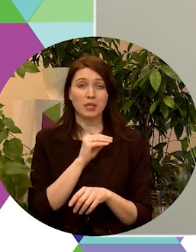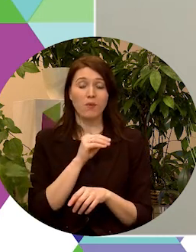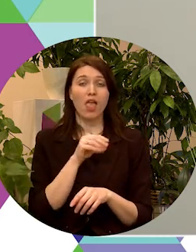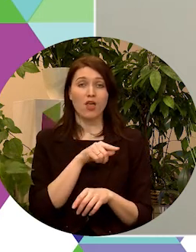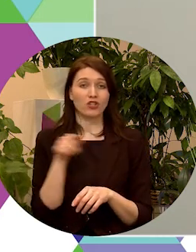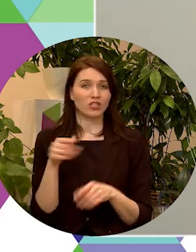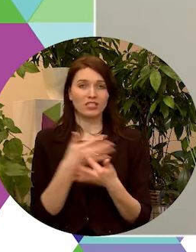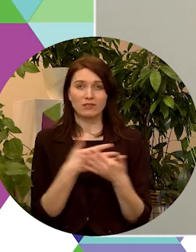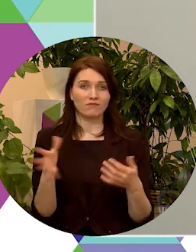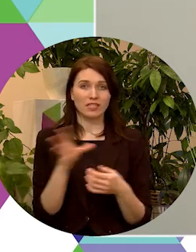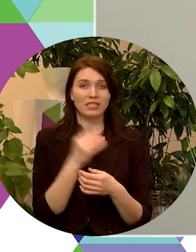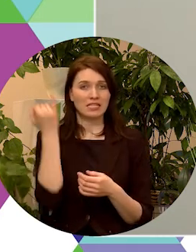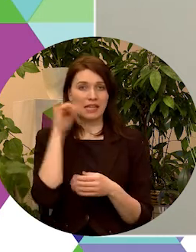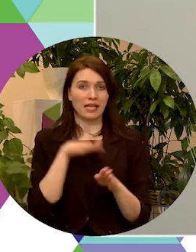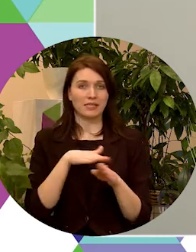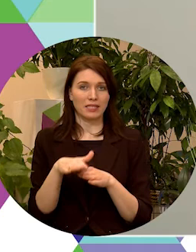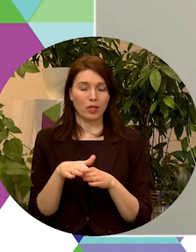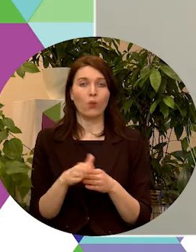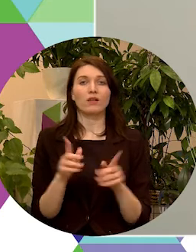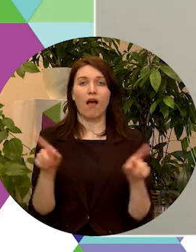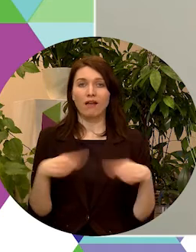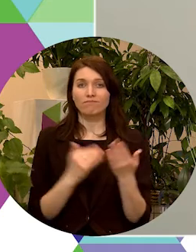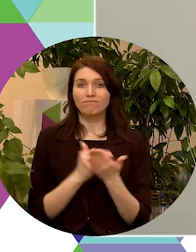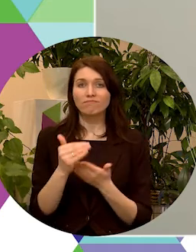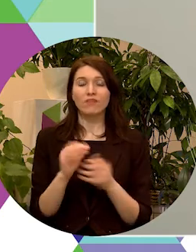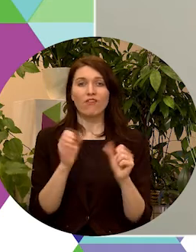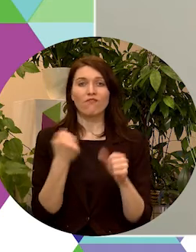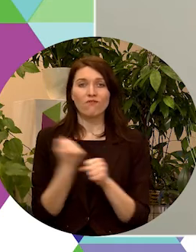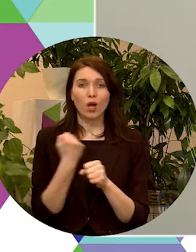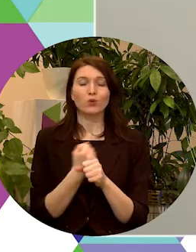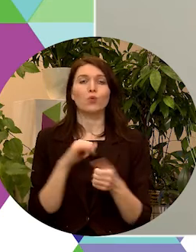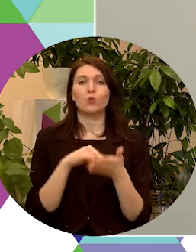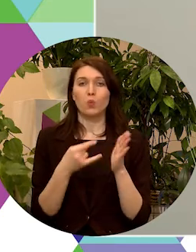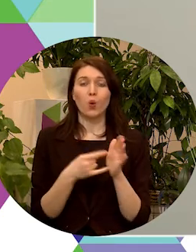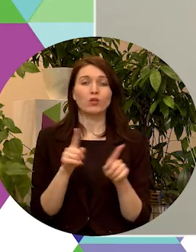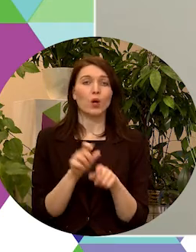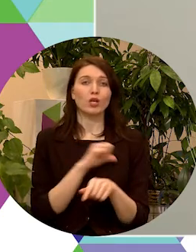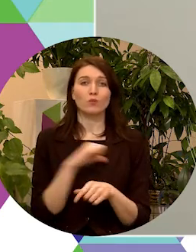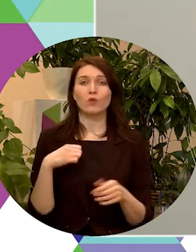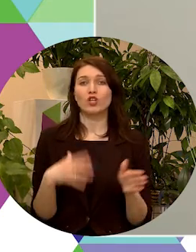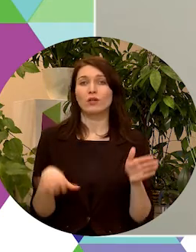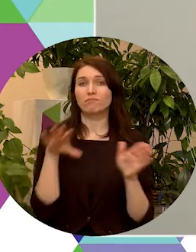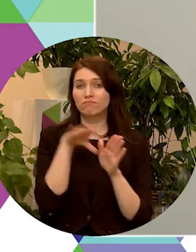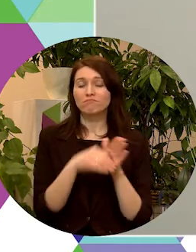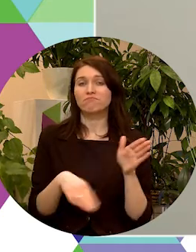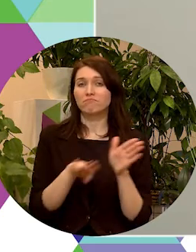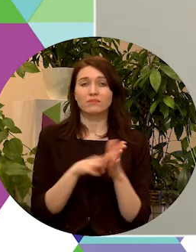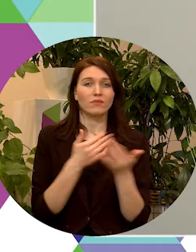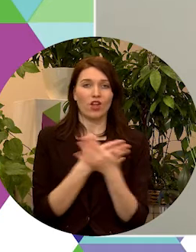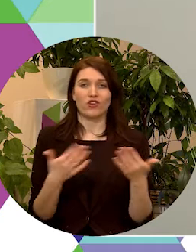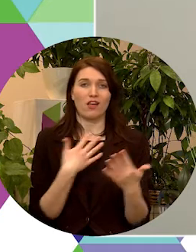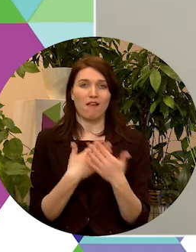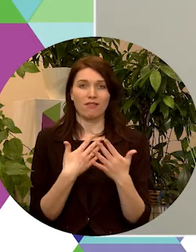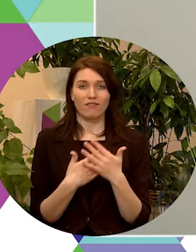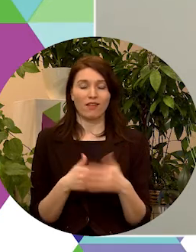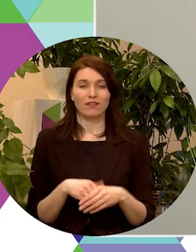idejas īstenot virzīt tālāk, veidot projektus un pašiem iesaistīties visdažādākajās aktivitātēs.